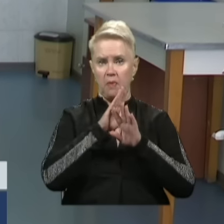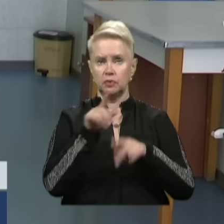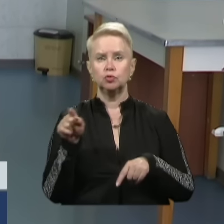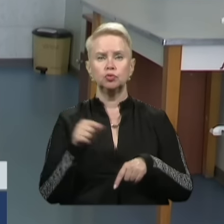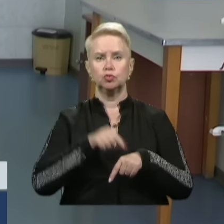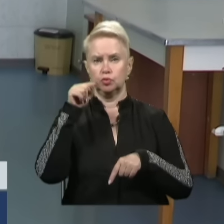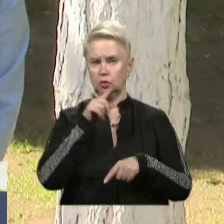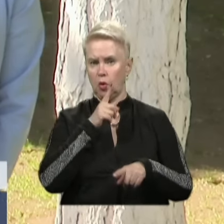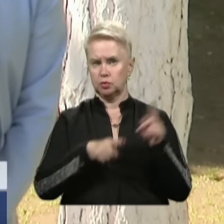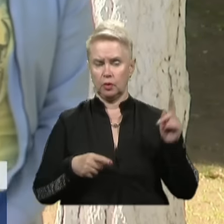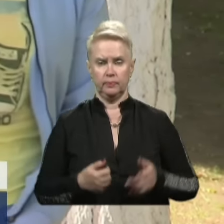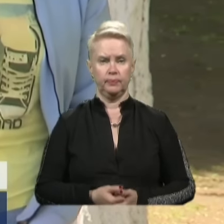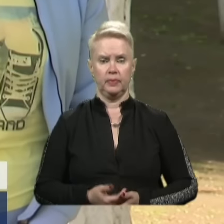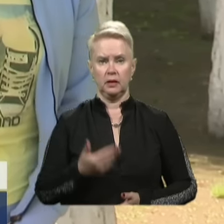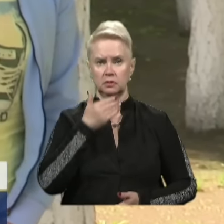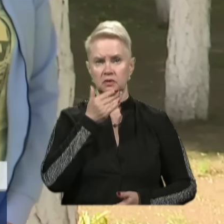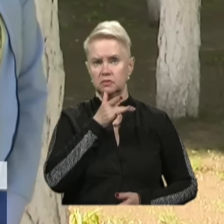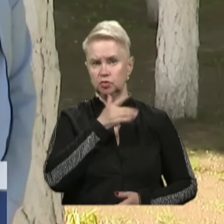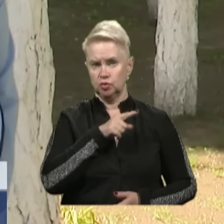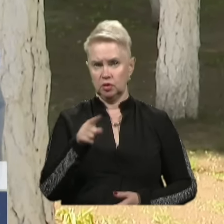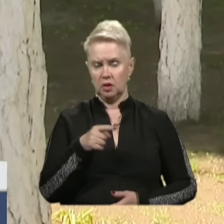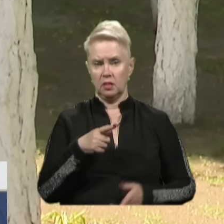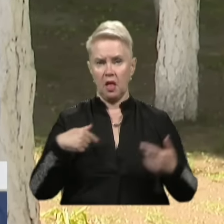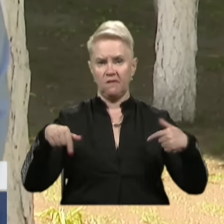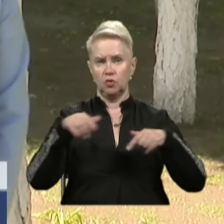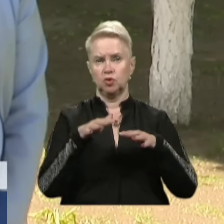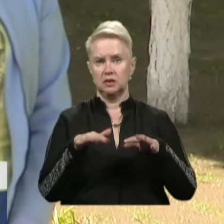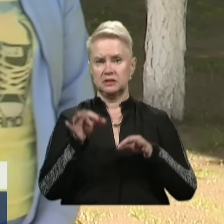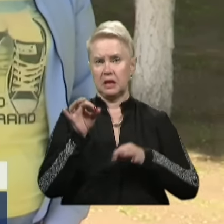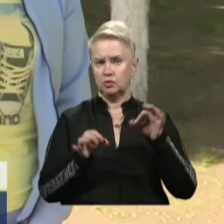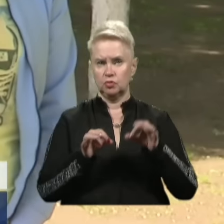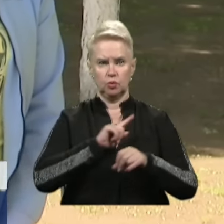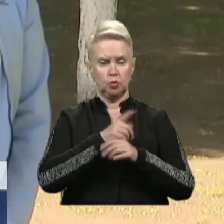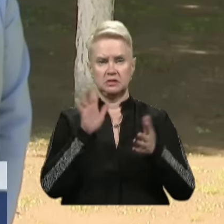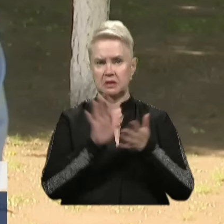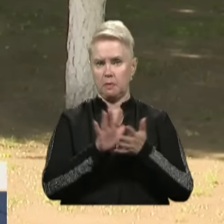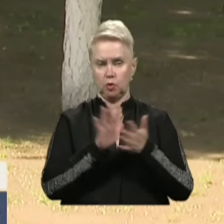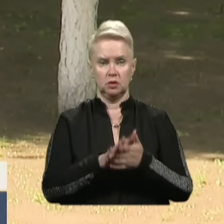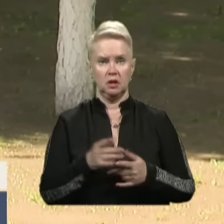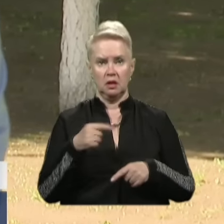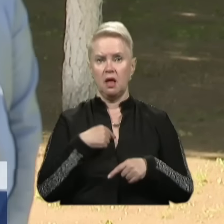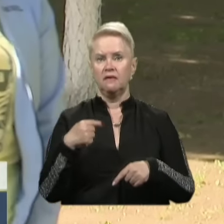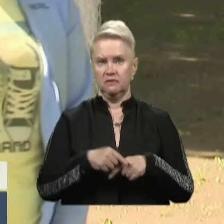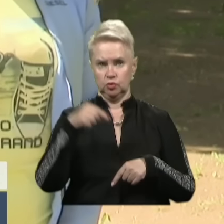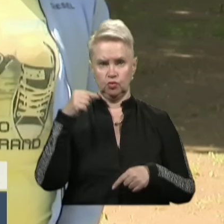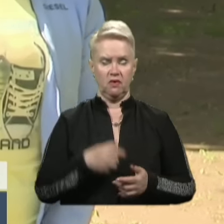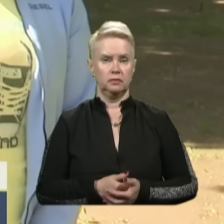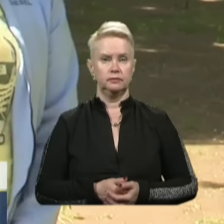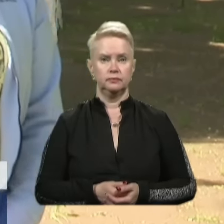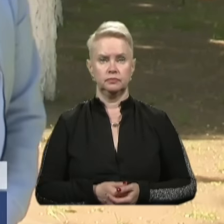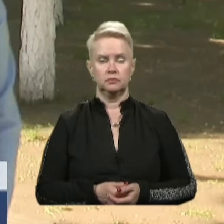відчуває дуже гостро. Останнім часом навколишнє середовище дуже забруднилося і це відчувається